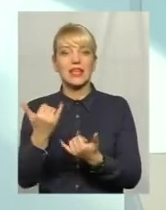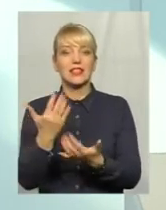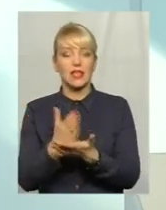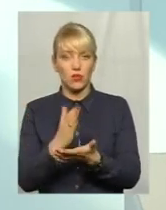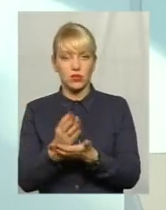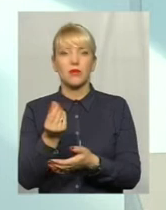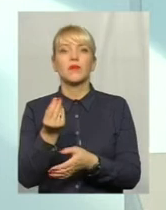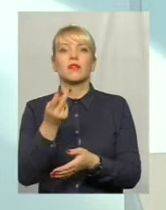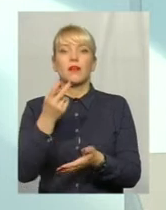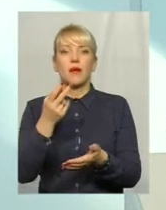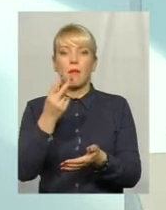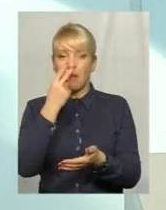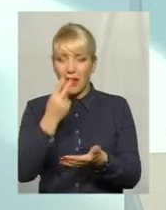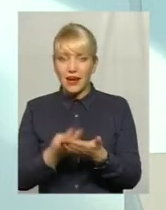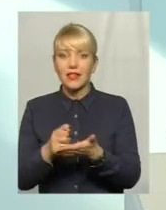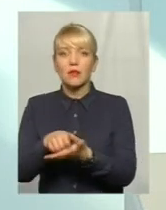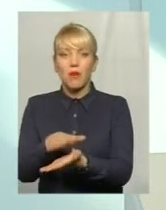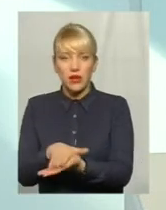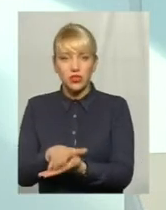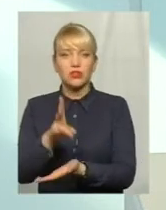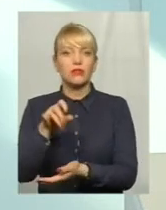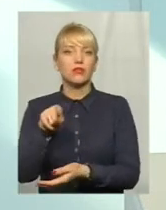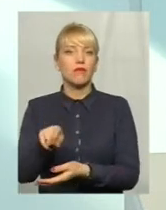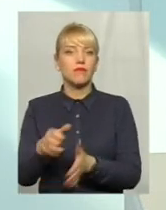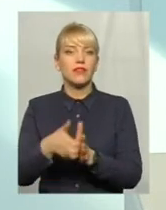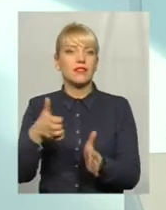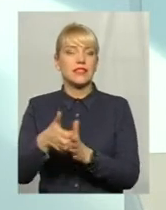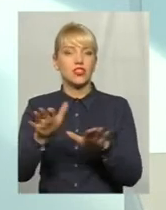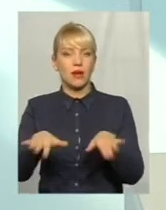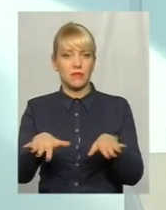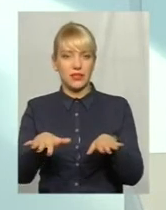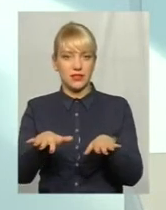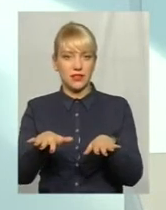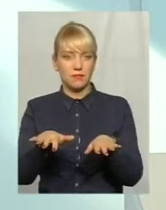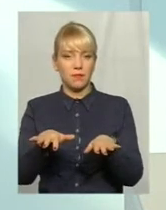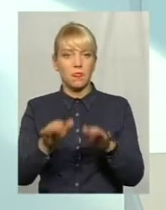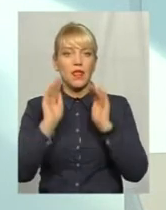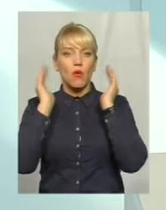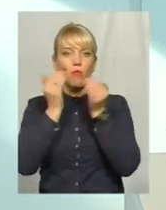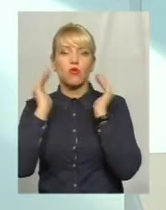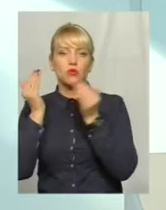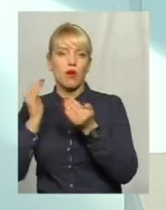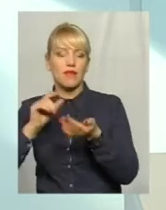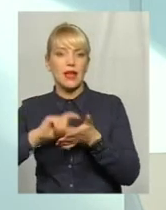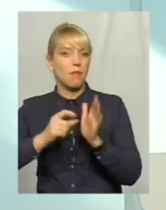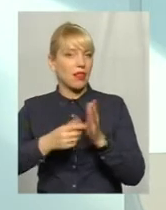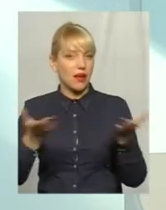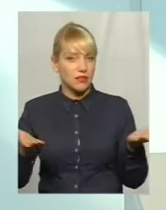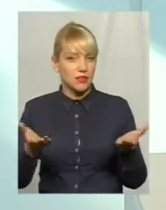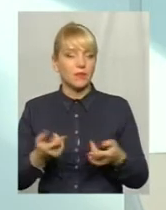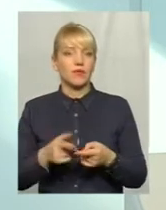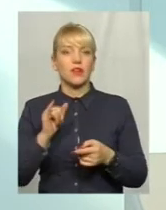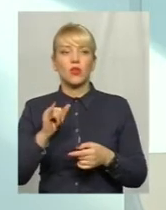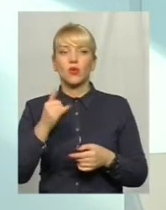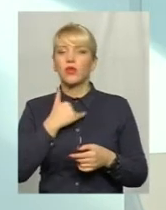передбачені, але там не вистачає ні місць, ні боксованих палат. Хоча таких палат